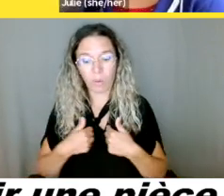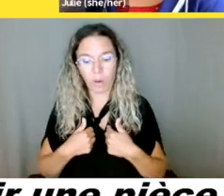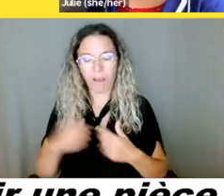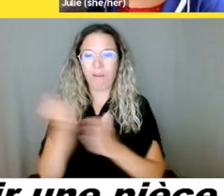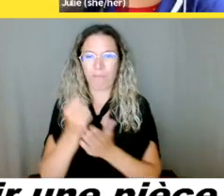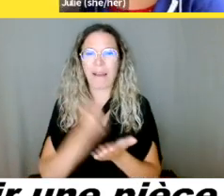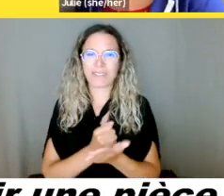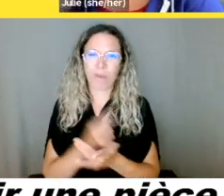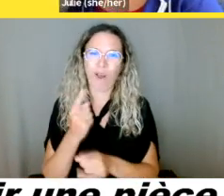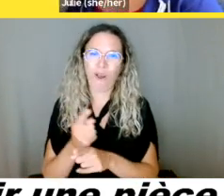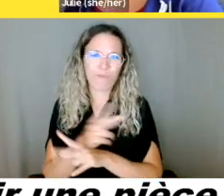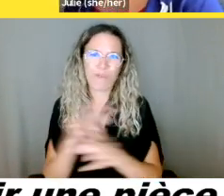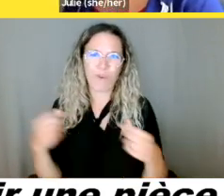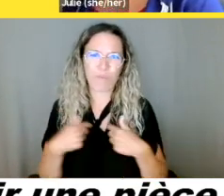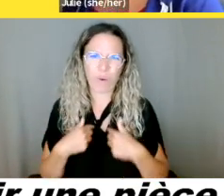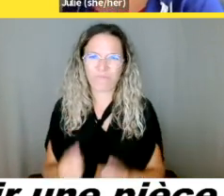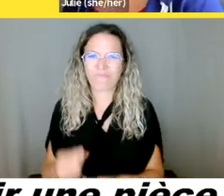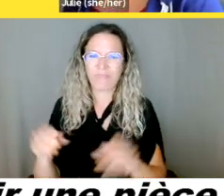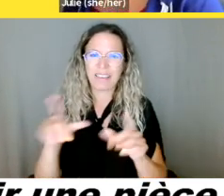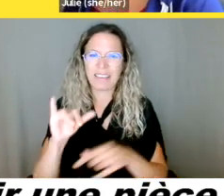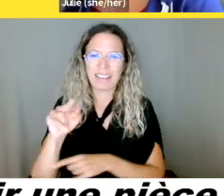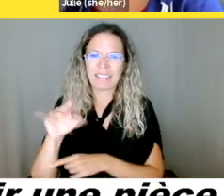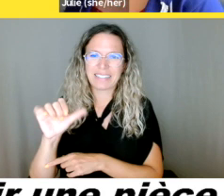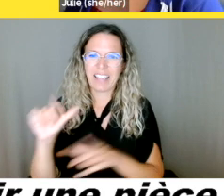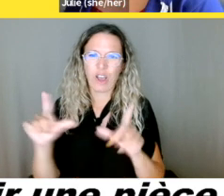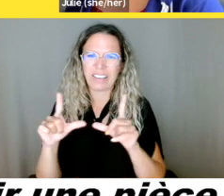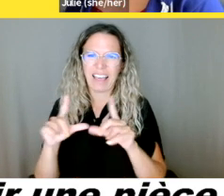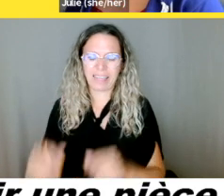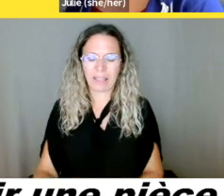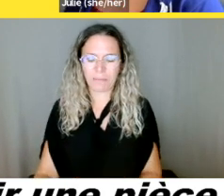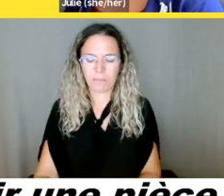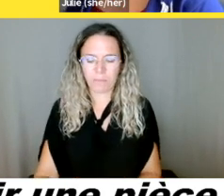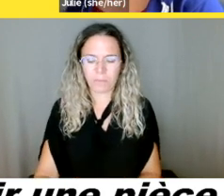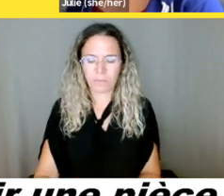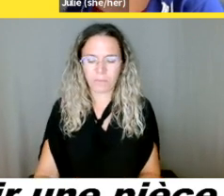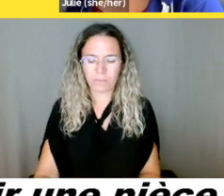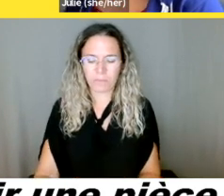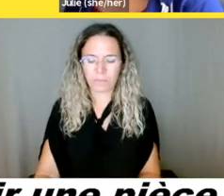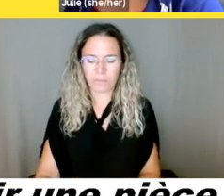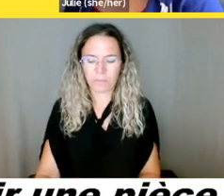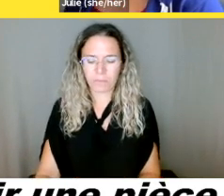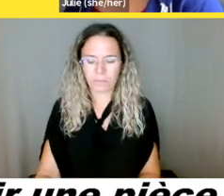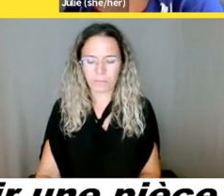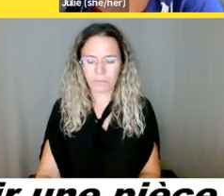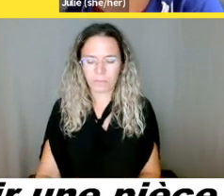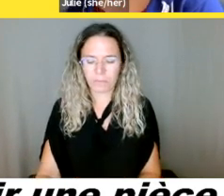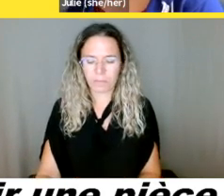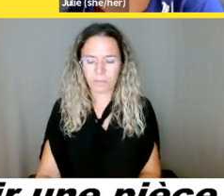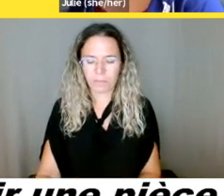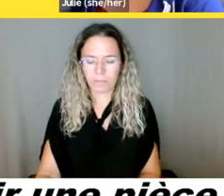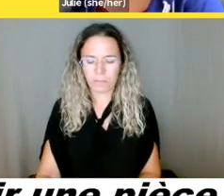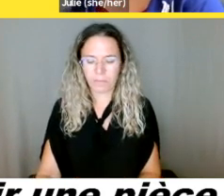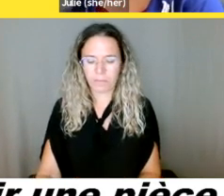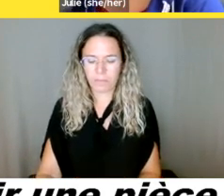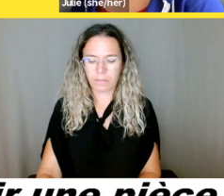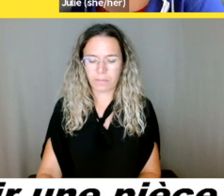malheureusement, vous pouvez essayer de l'utiliser, mais c'est vraiment une carte de courtoisie parce que ce n'est pas émis par un gouvernement.